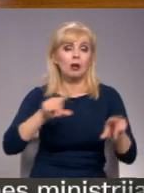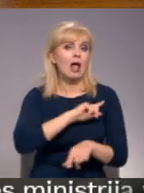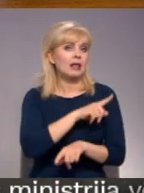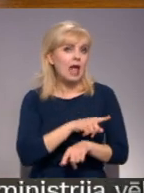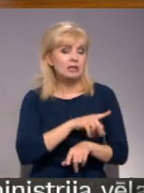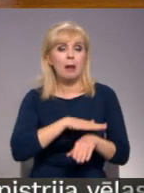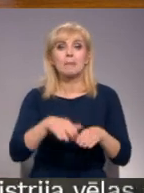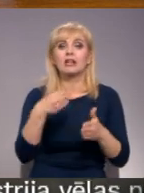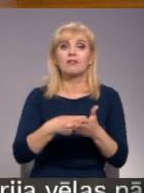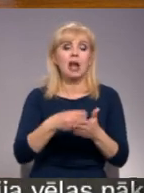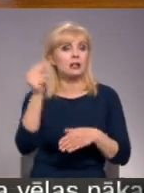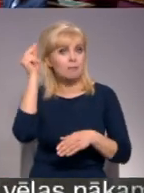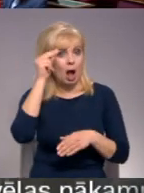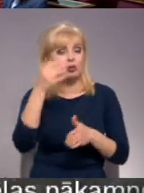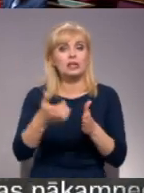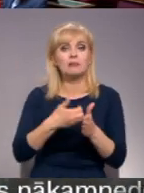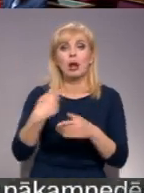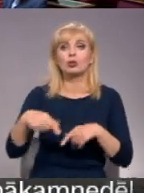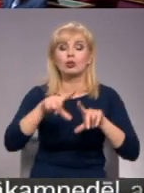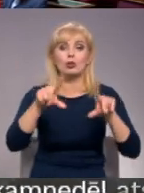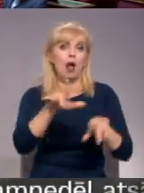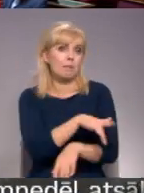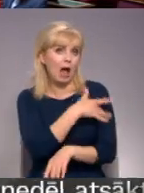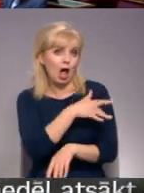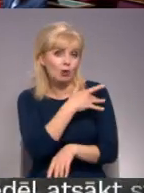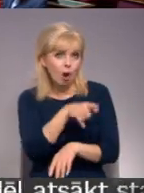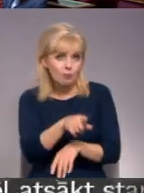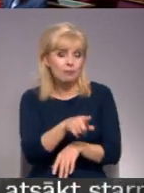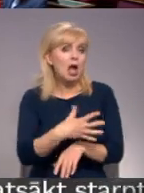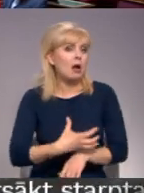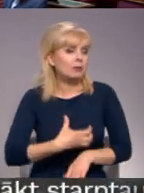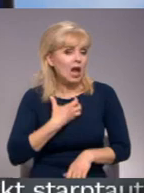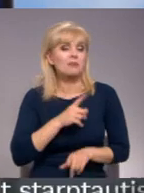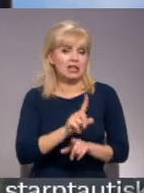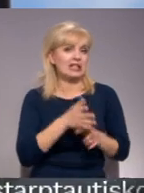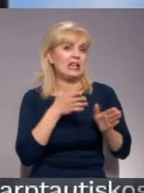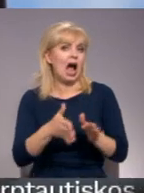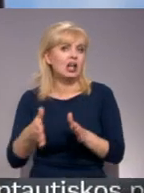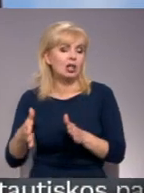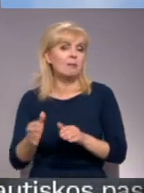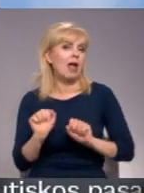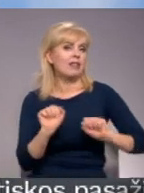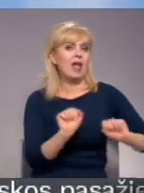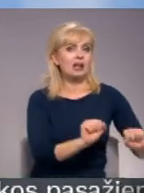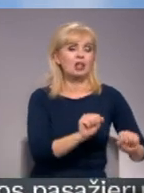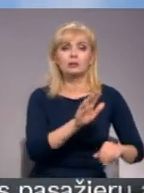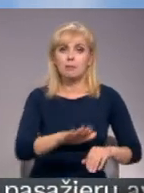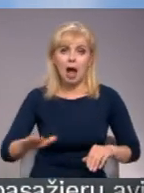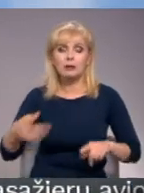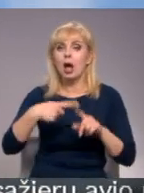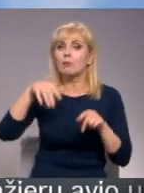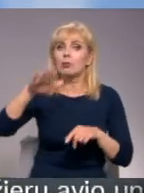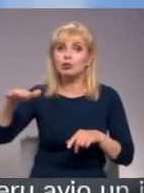pilnvērtīgi mācīties un izmanto citas skolas pakalpojumas astai katastrofisku ietekmi uz neaizsargātākajiem bērniem un